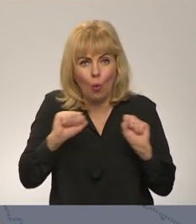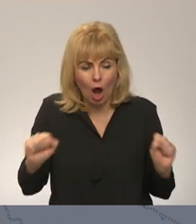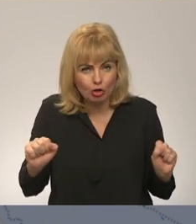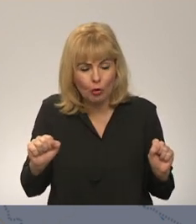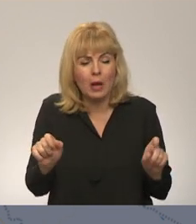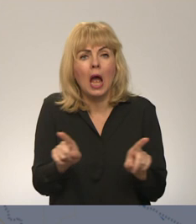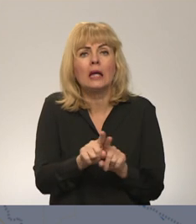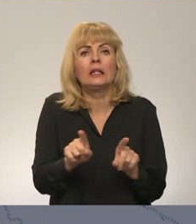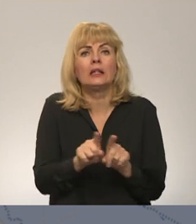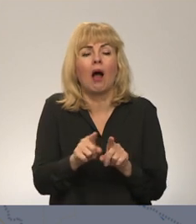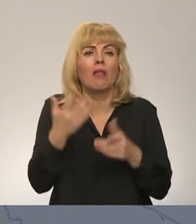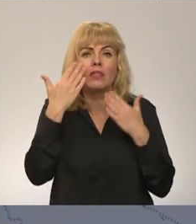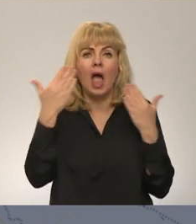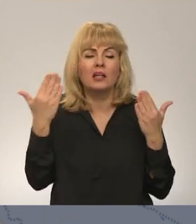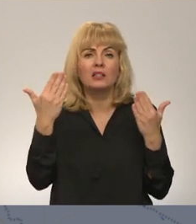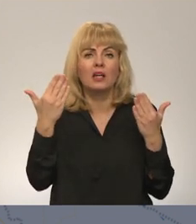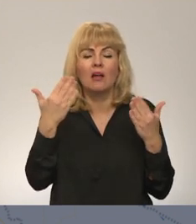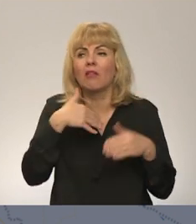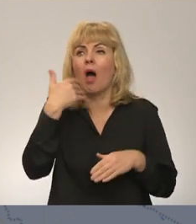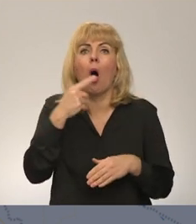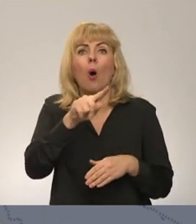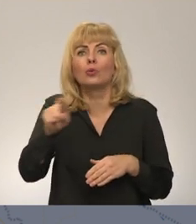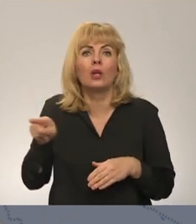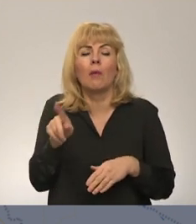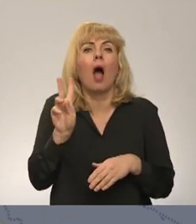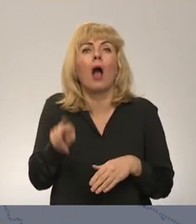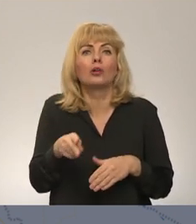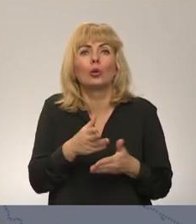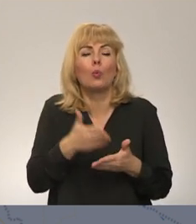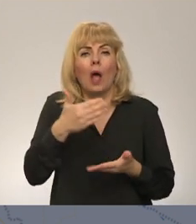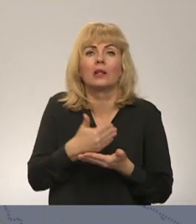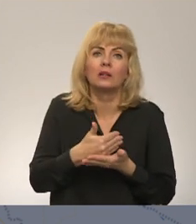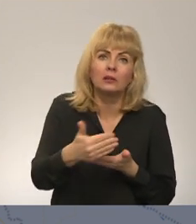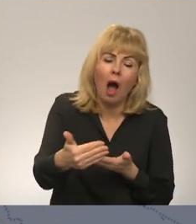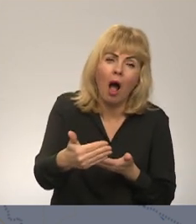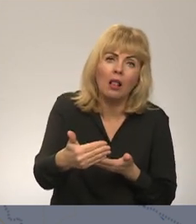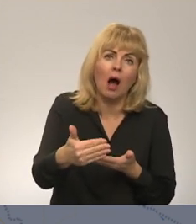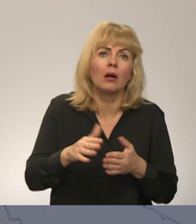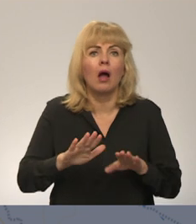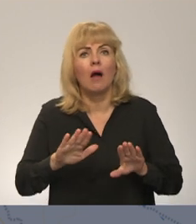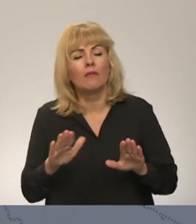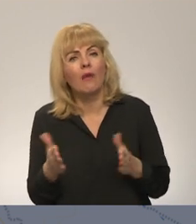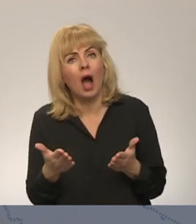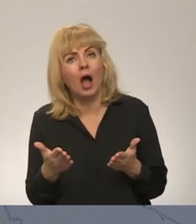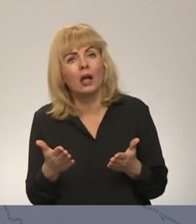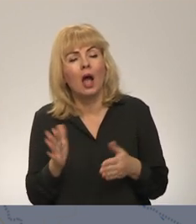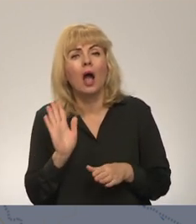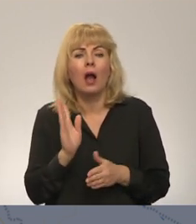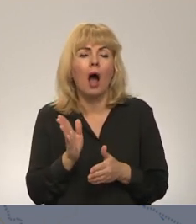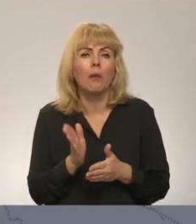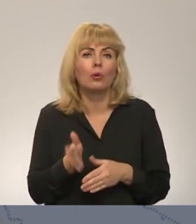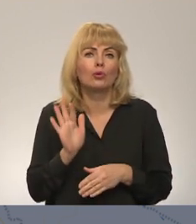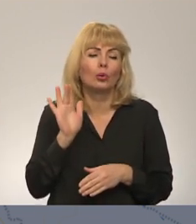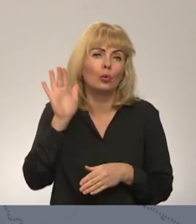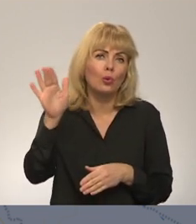neziņa daudziem, kas būs tālāk vai notiks kāda turpmāka vēršanās